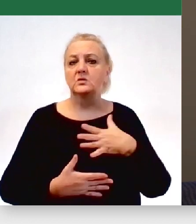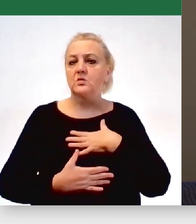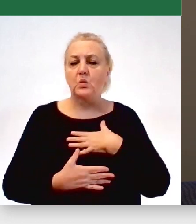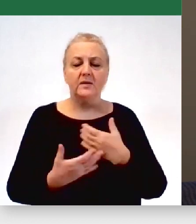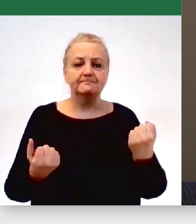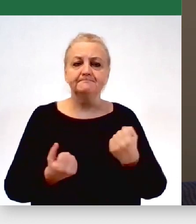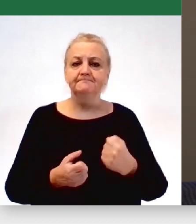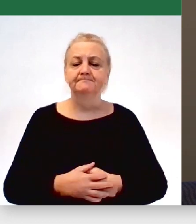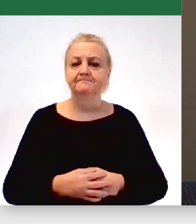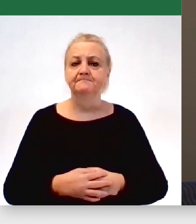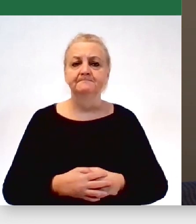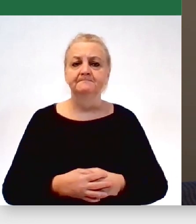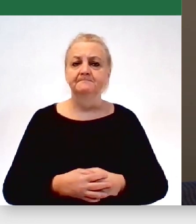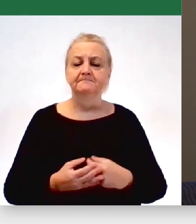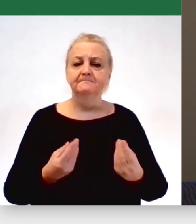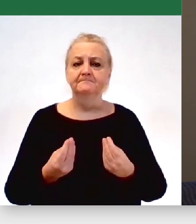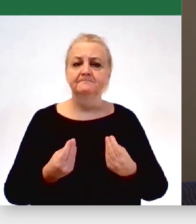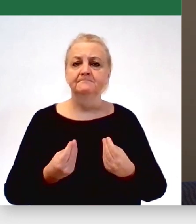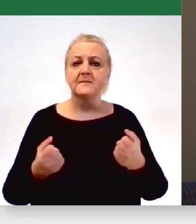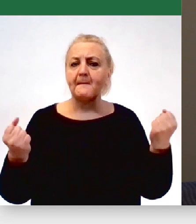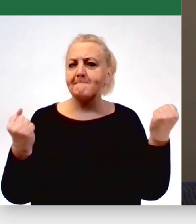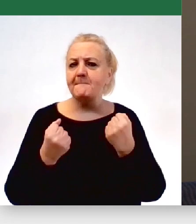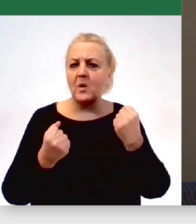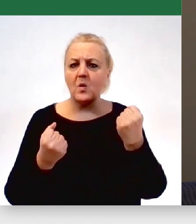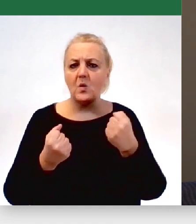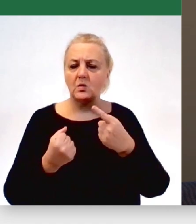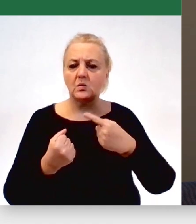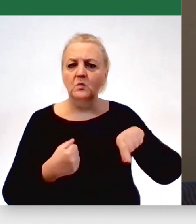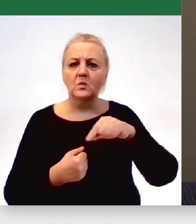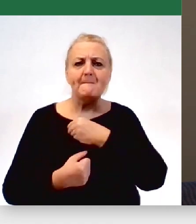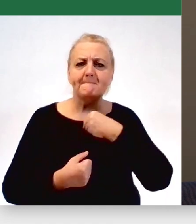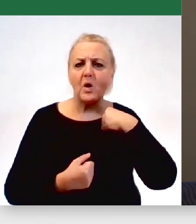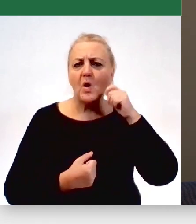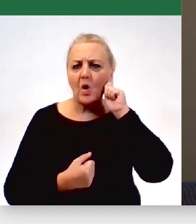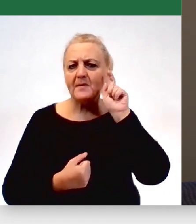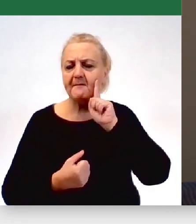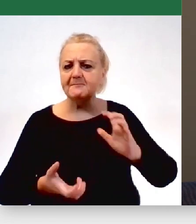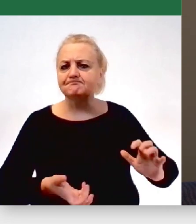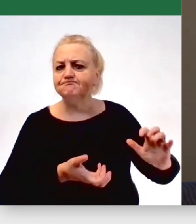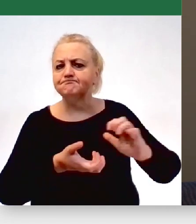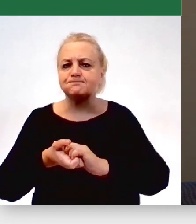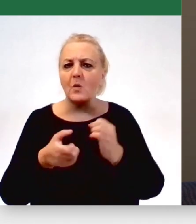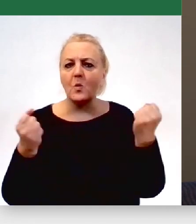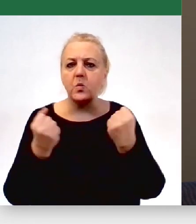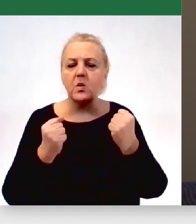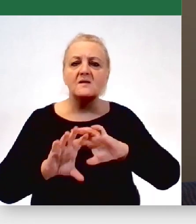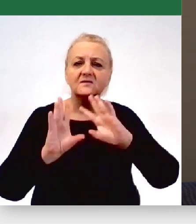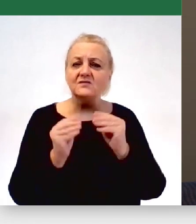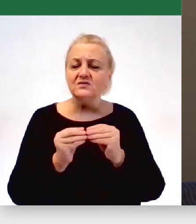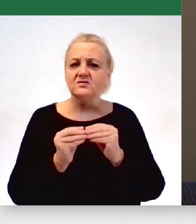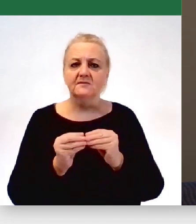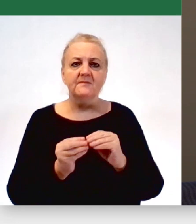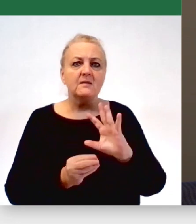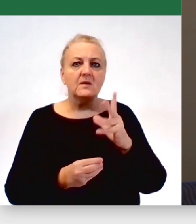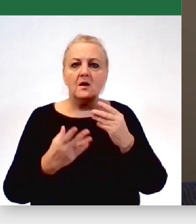solidarnością Polegi Polaków. Z tym wszystkim, co nas tak pięknie